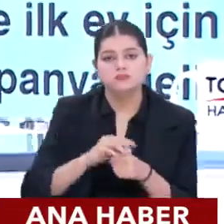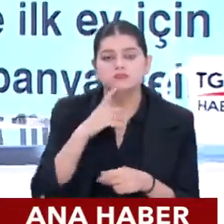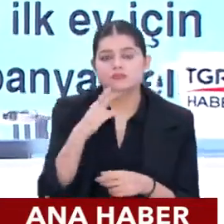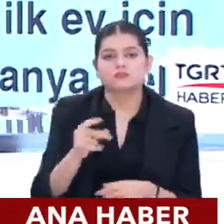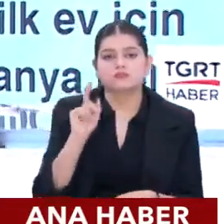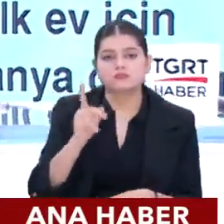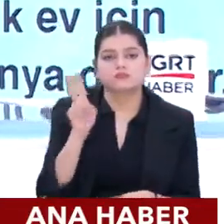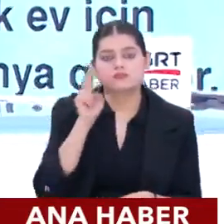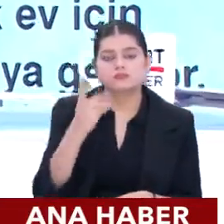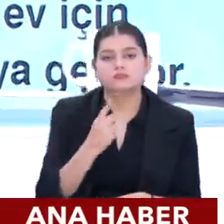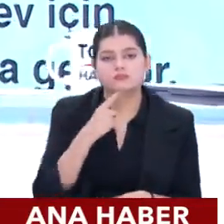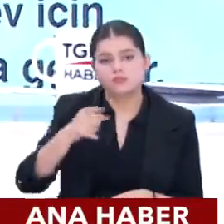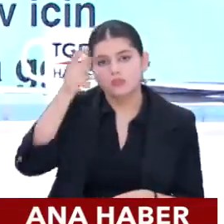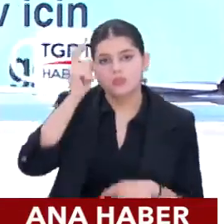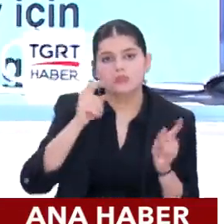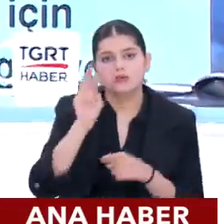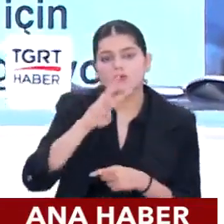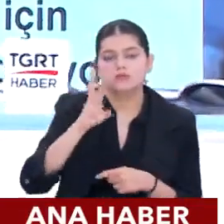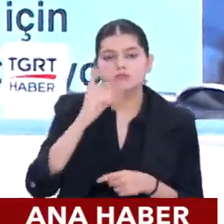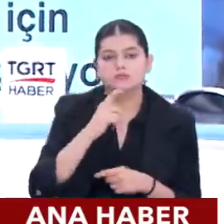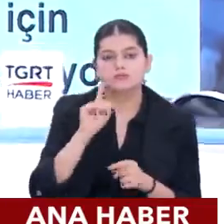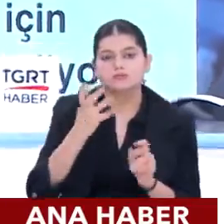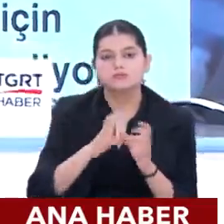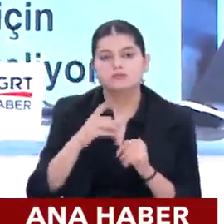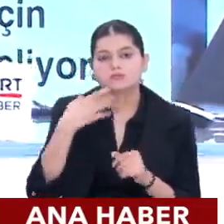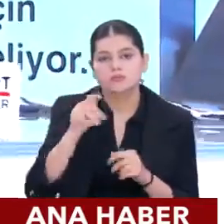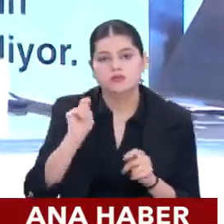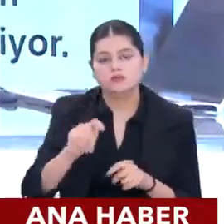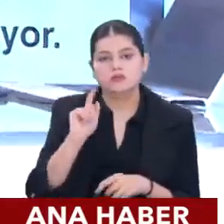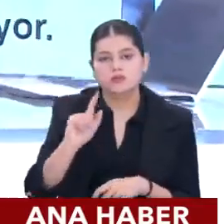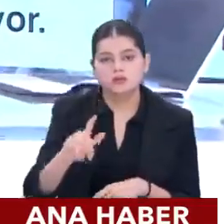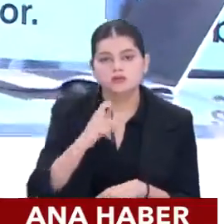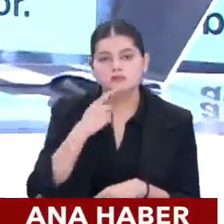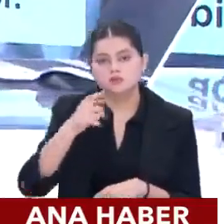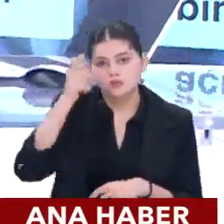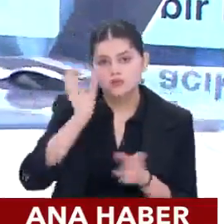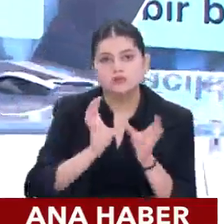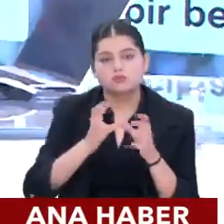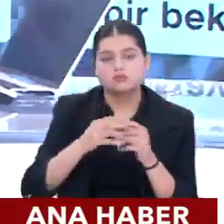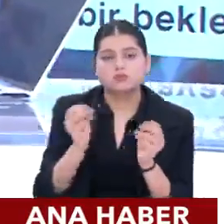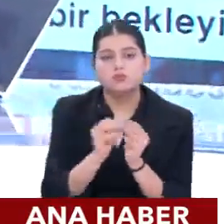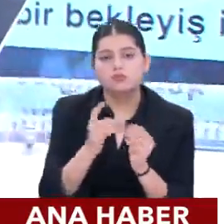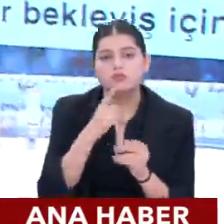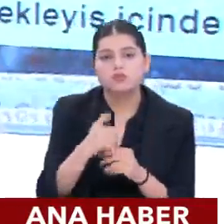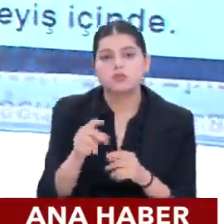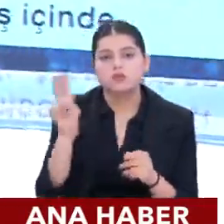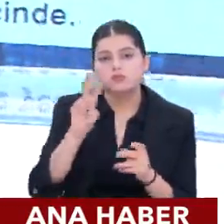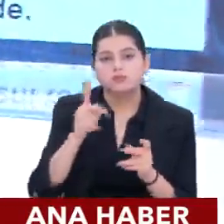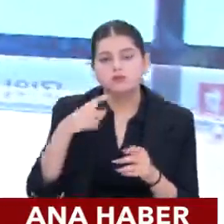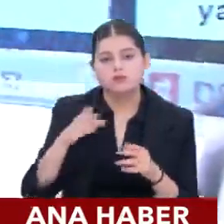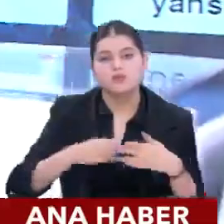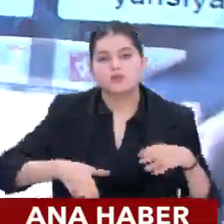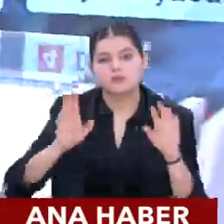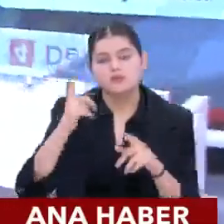katarak olması gerekiyor. Son olarak Türkiye'nin %33'ünü etkileyecek bir gelişmeden de bahsetmek lazım. Türkiye'de toplam 20 milyon konut var.